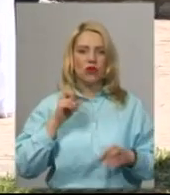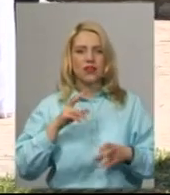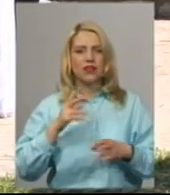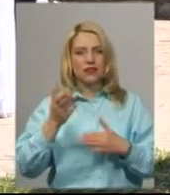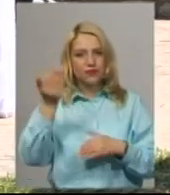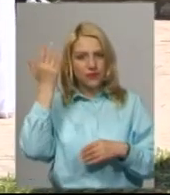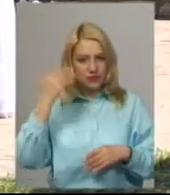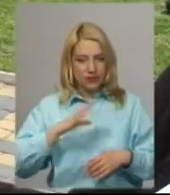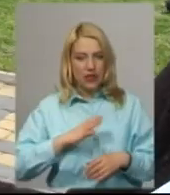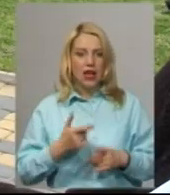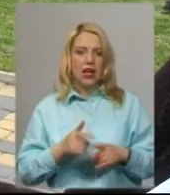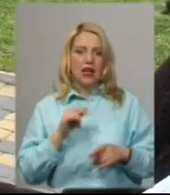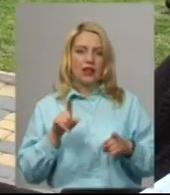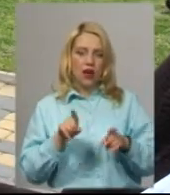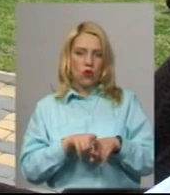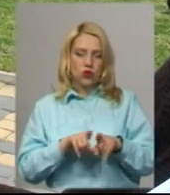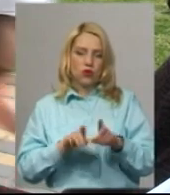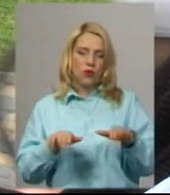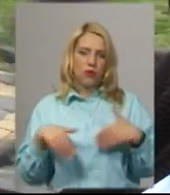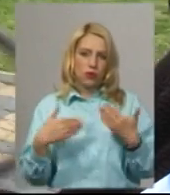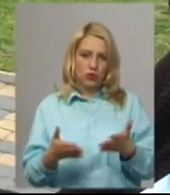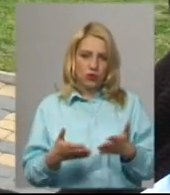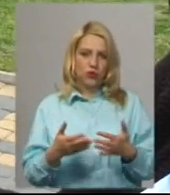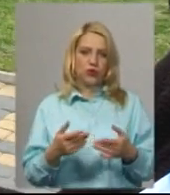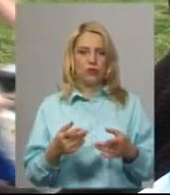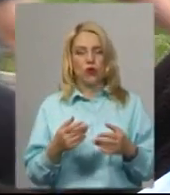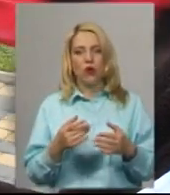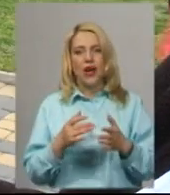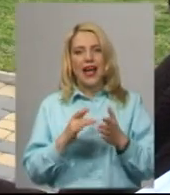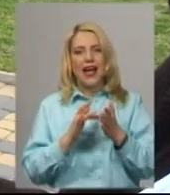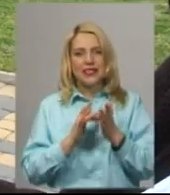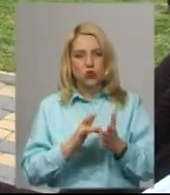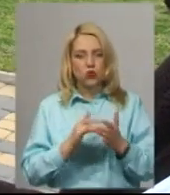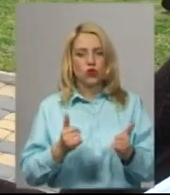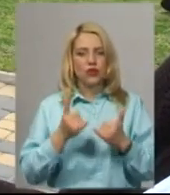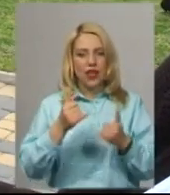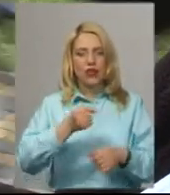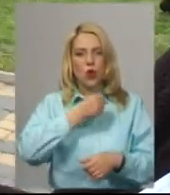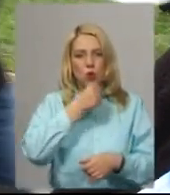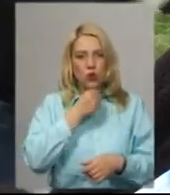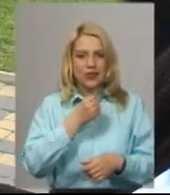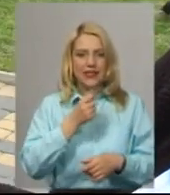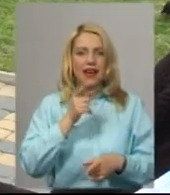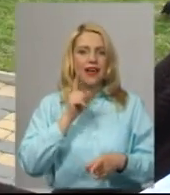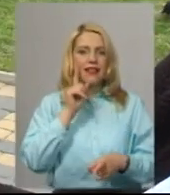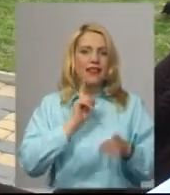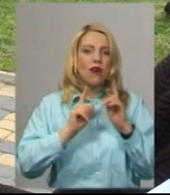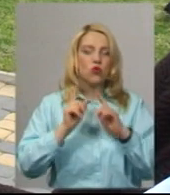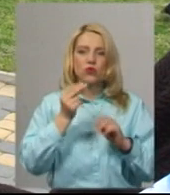пропонуємо екскурсії для дорослих з дегустацією вин, наш поділля